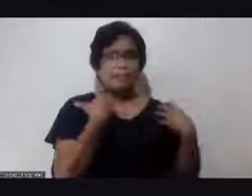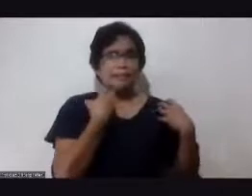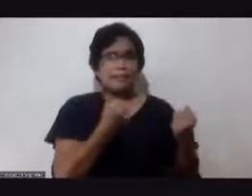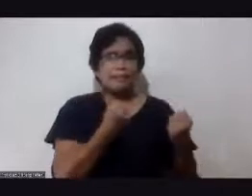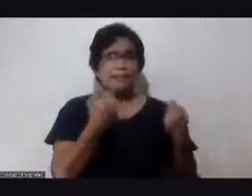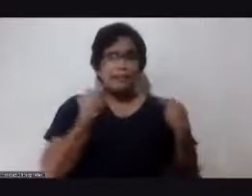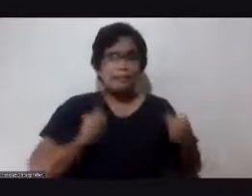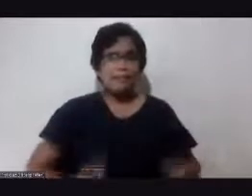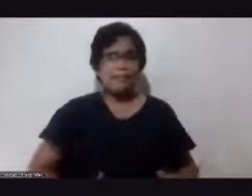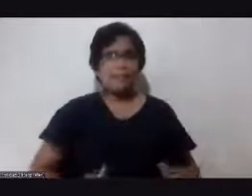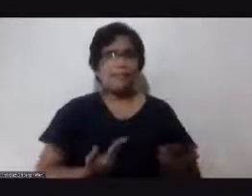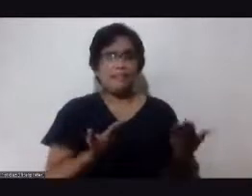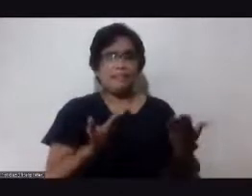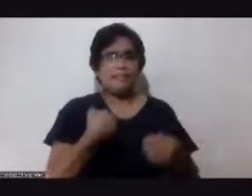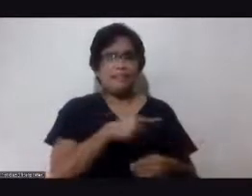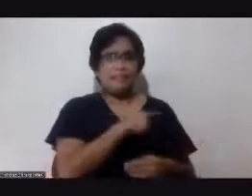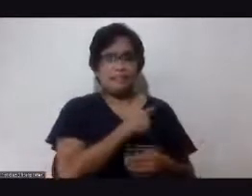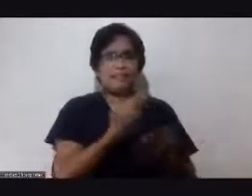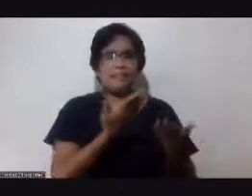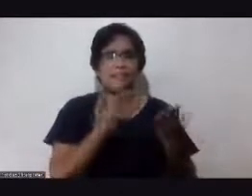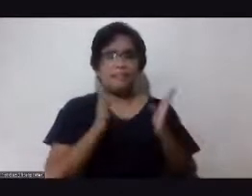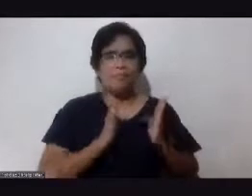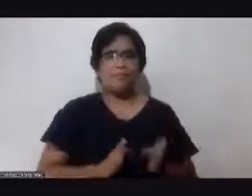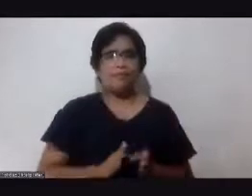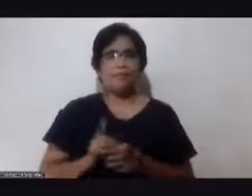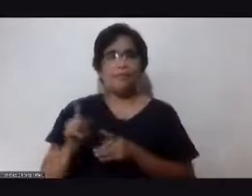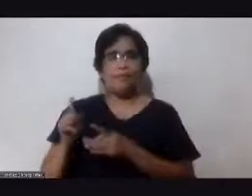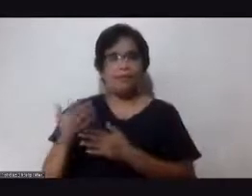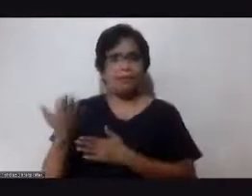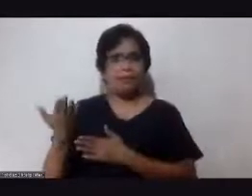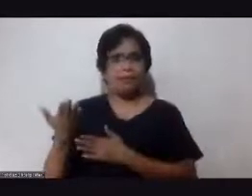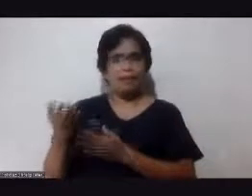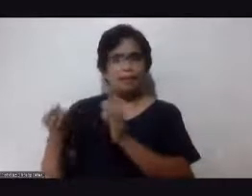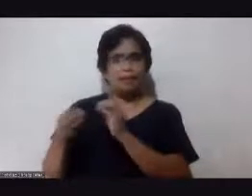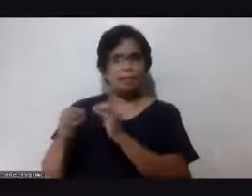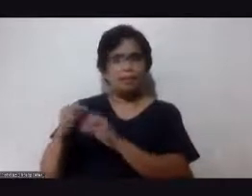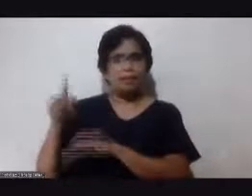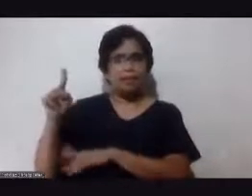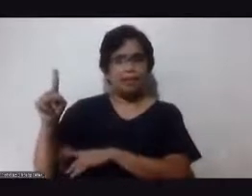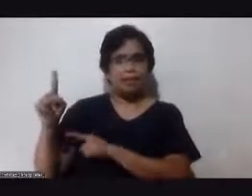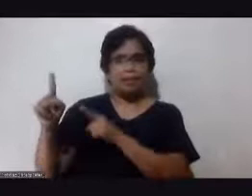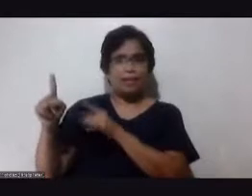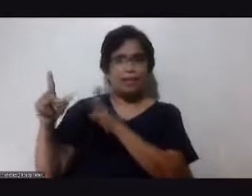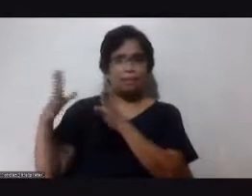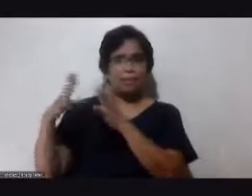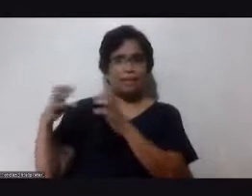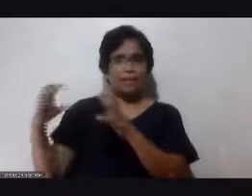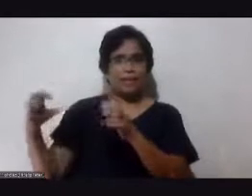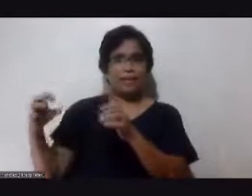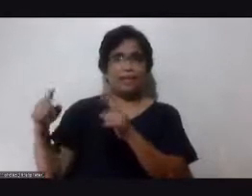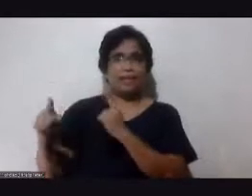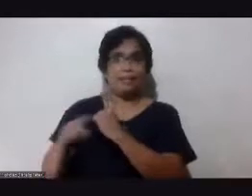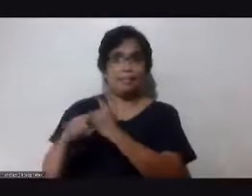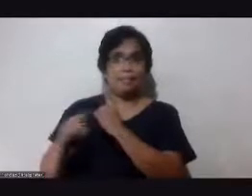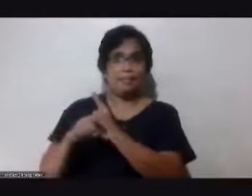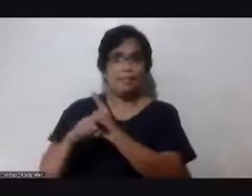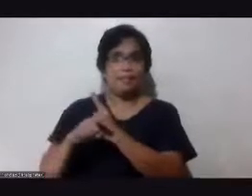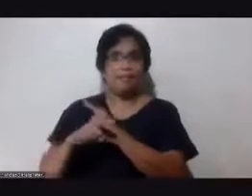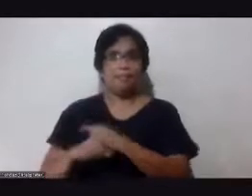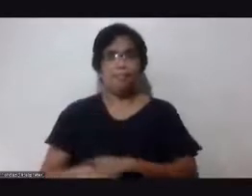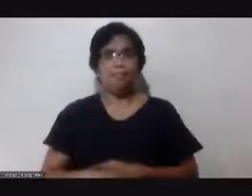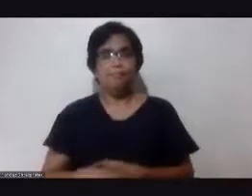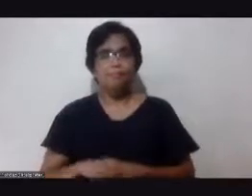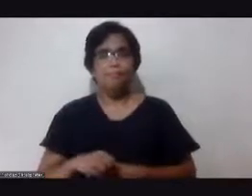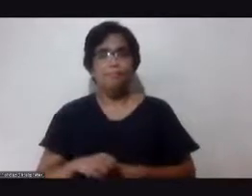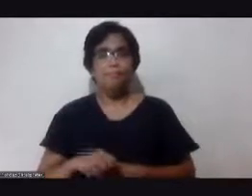kalakasan sa ating pangangatawan well number two number one yan yung ampalaya yung ampalaya di ba yung